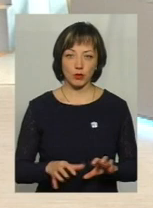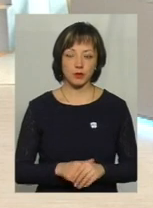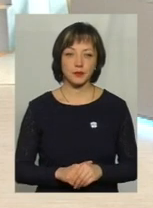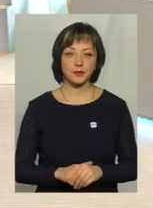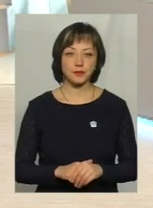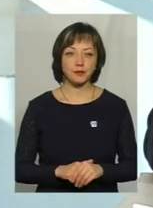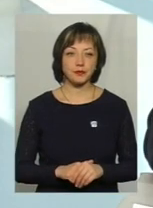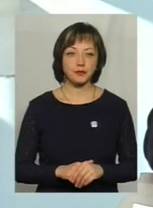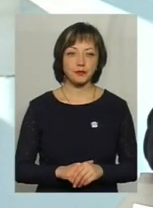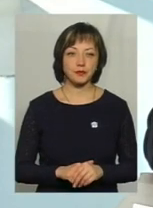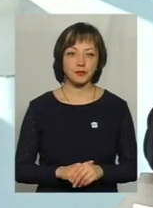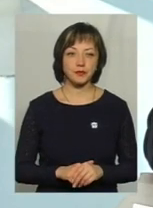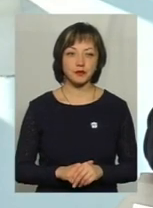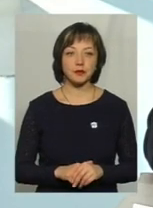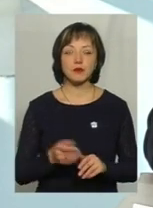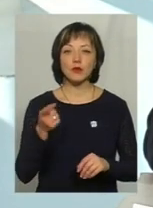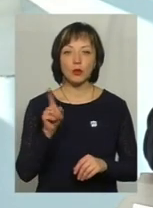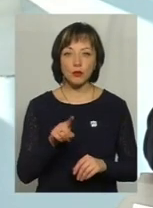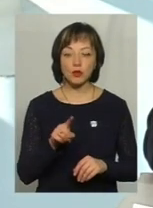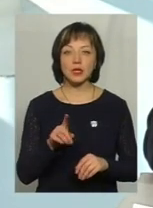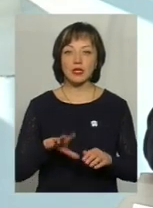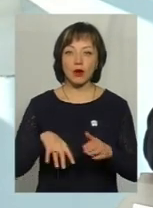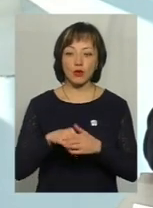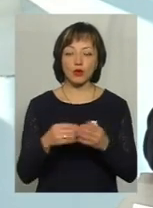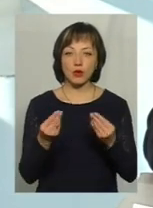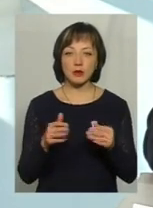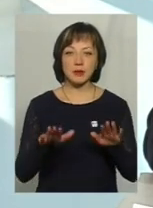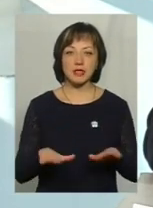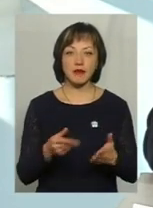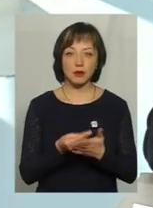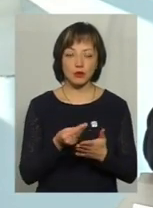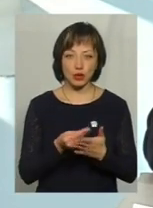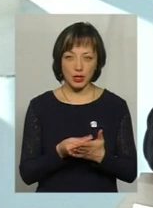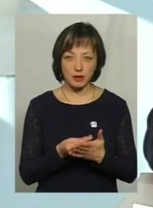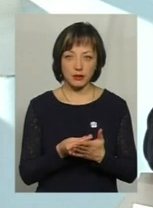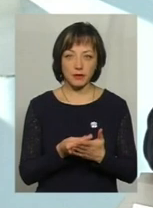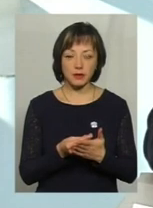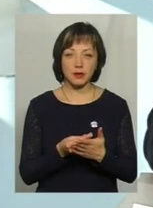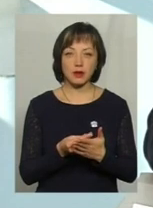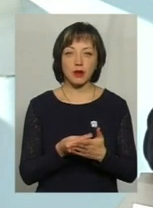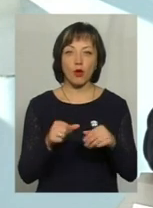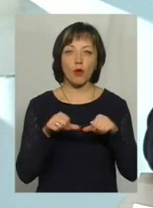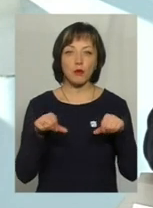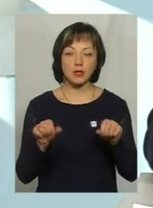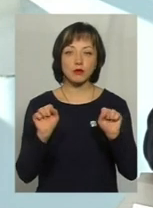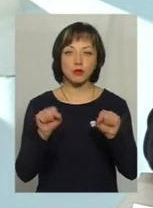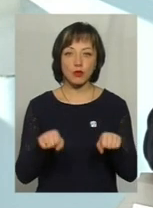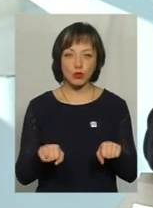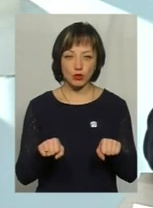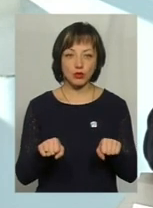Кабінетом міністром України. Тобто, з рахунок коштів місцевих бюджетів, з рахунок коштів місцевих бюджетів, комісії можуть